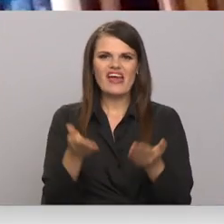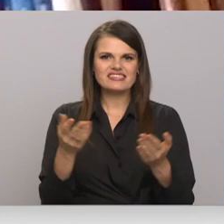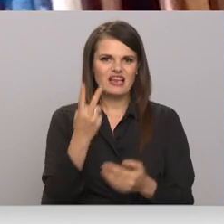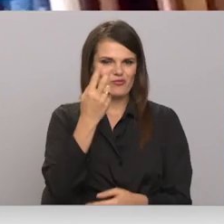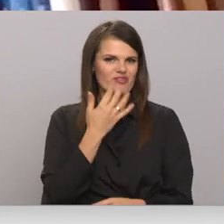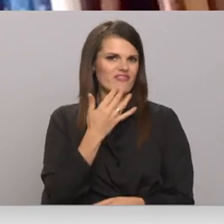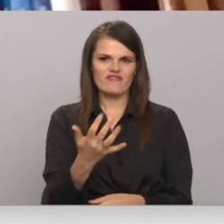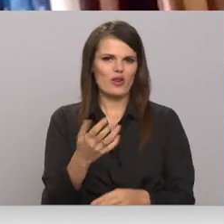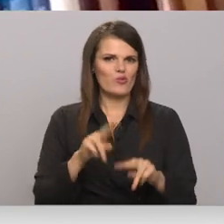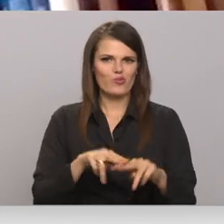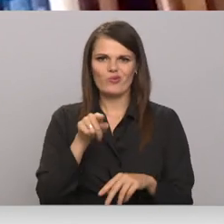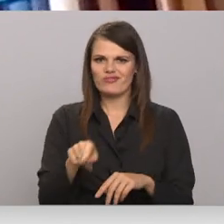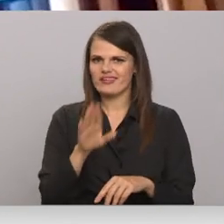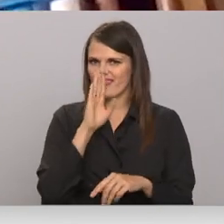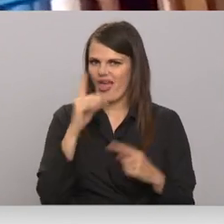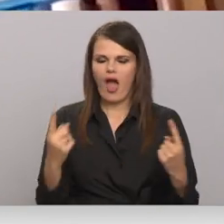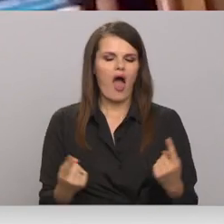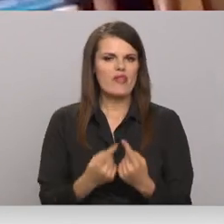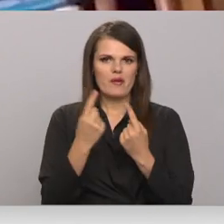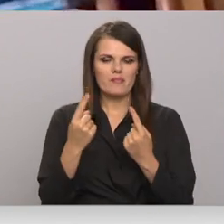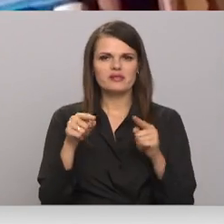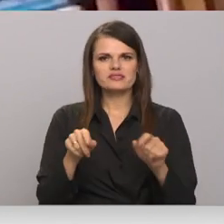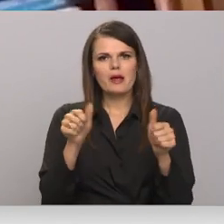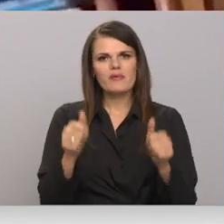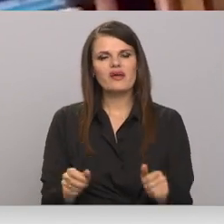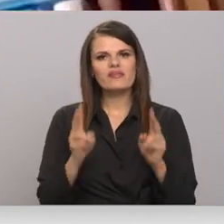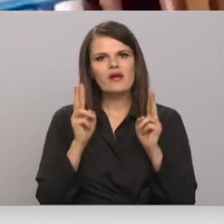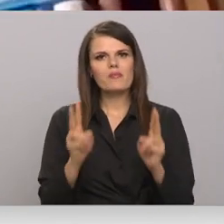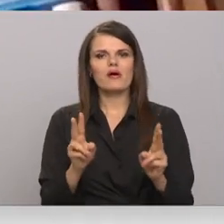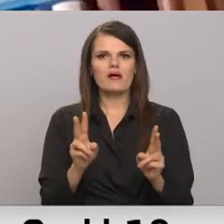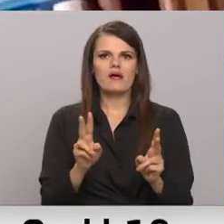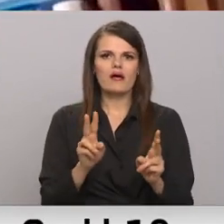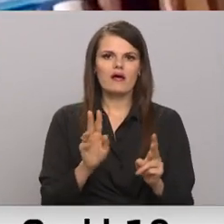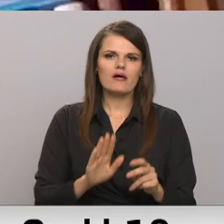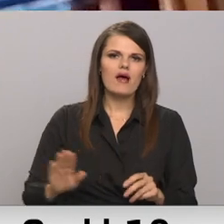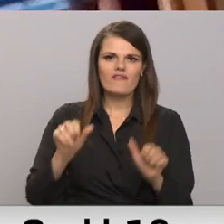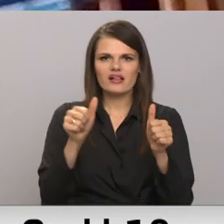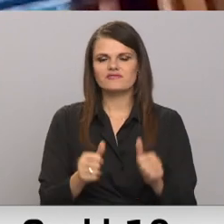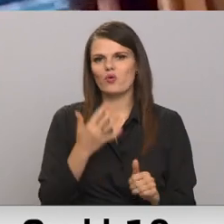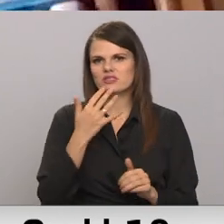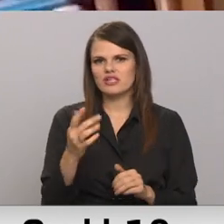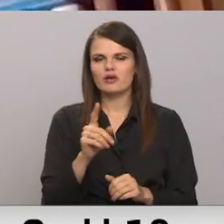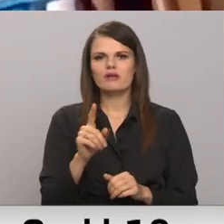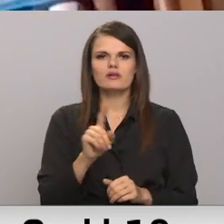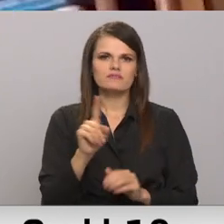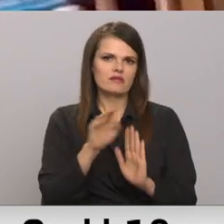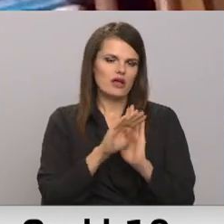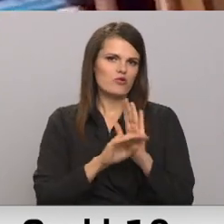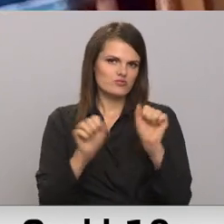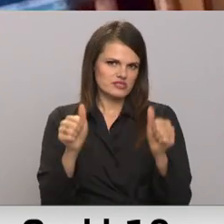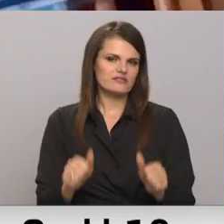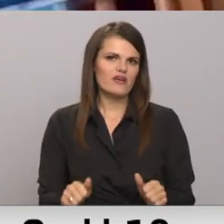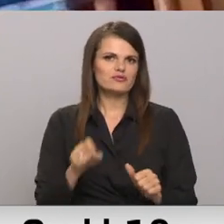garam, kādā veidā likumdevēs ir veidojis valsts valodas likuma, tam pakārtotos